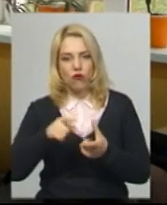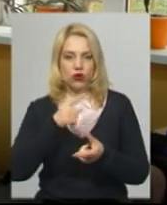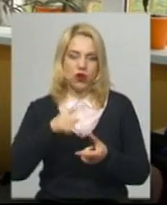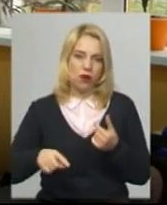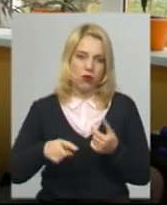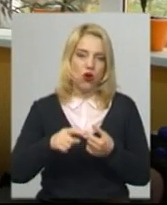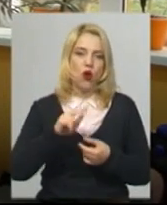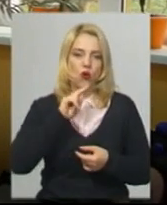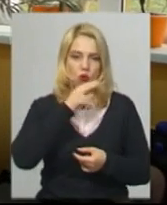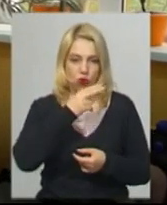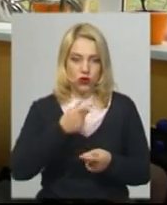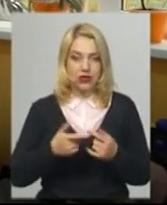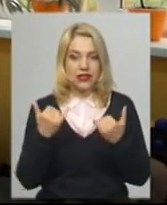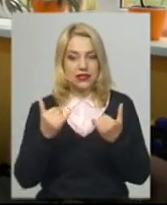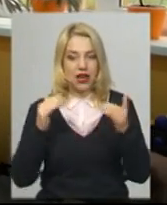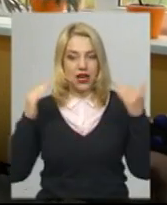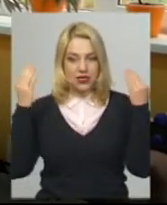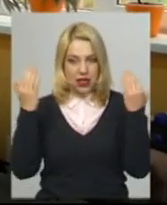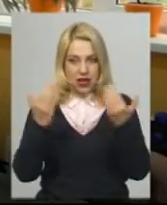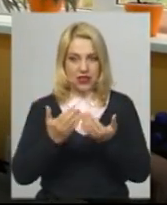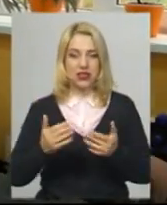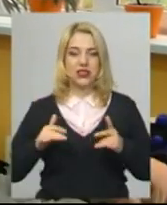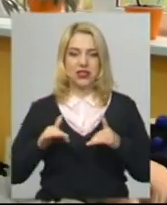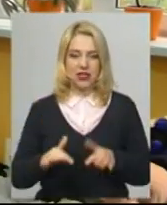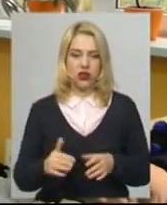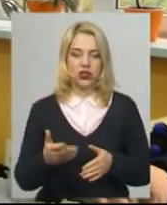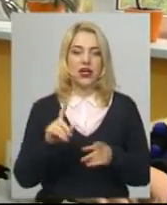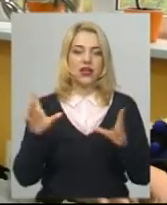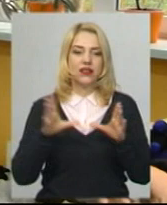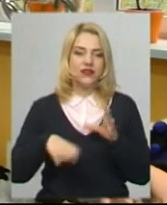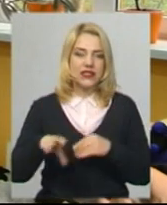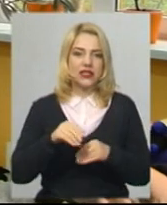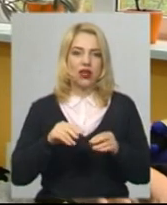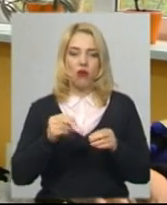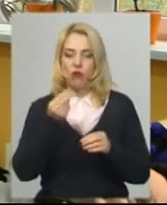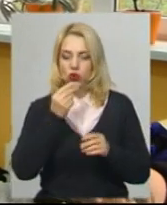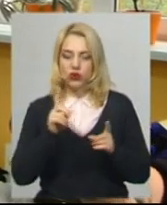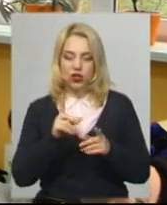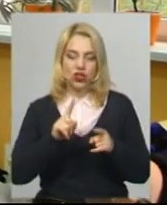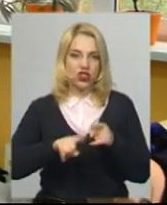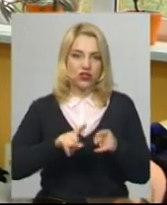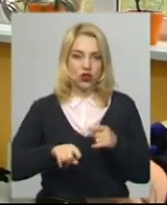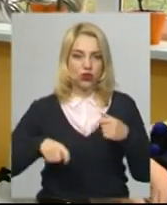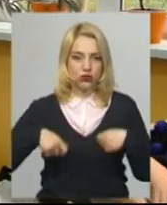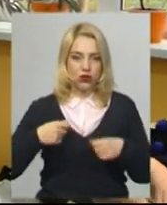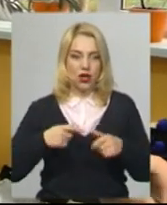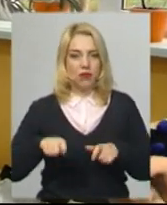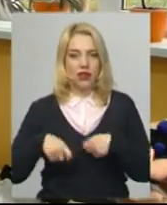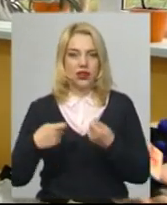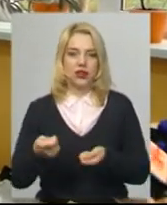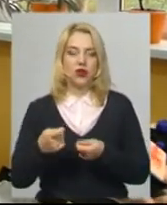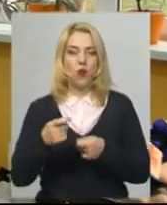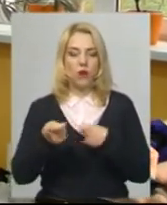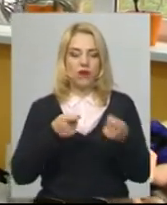заходи, то ми можемо ті продукти, які швидко псуються, передати на управління праці соціального захисту